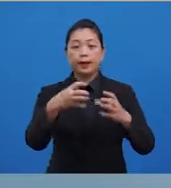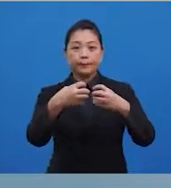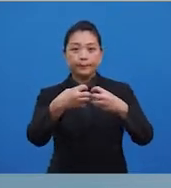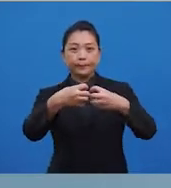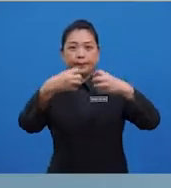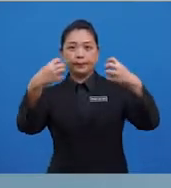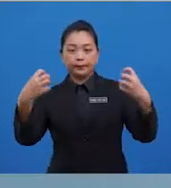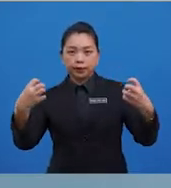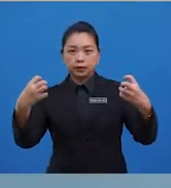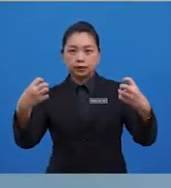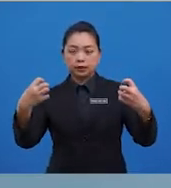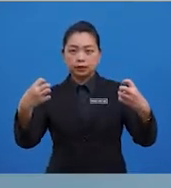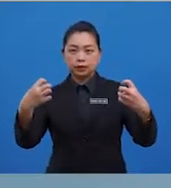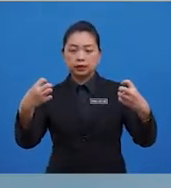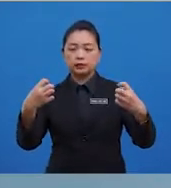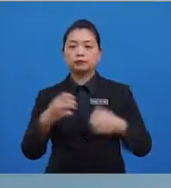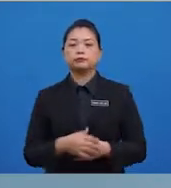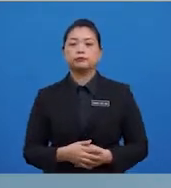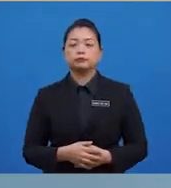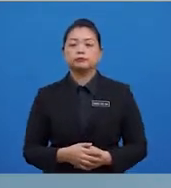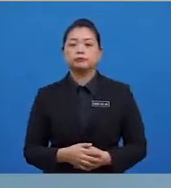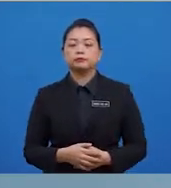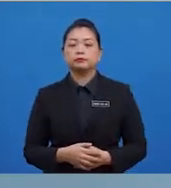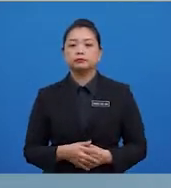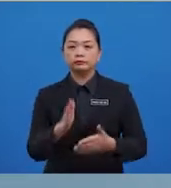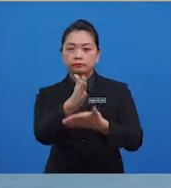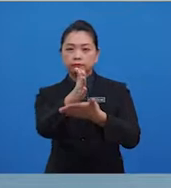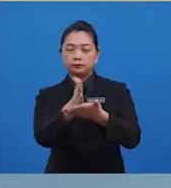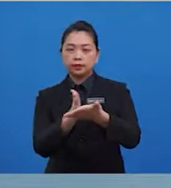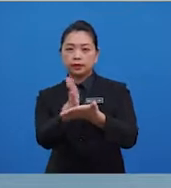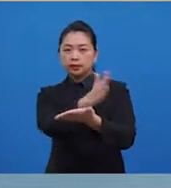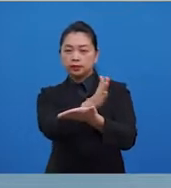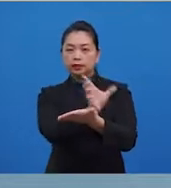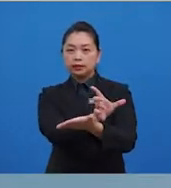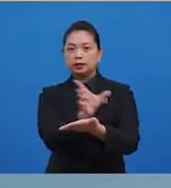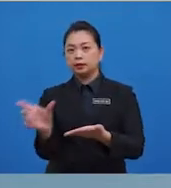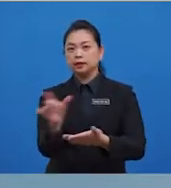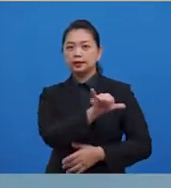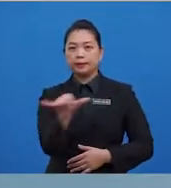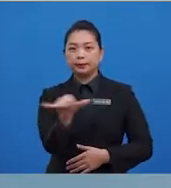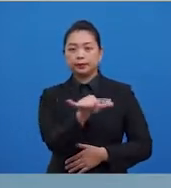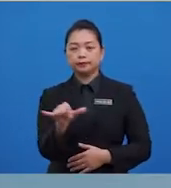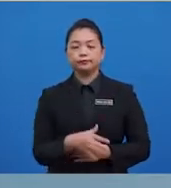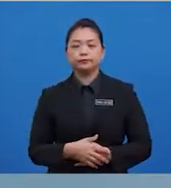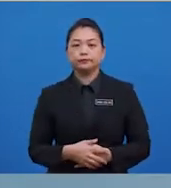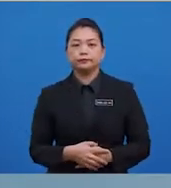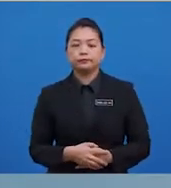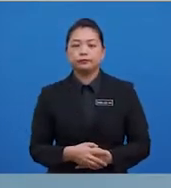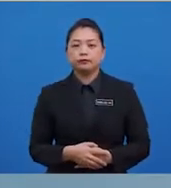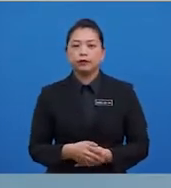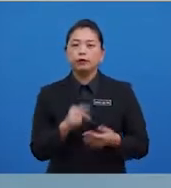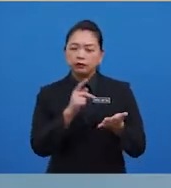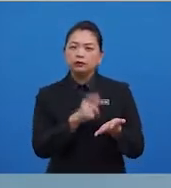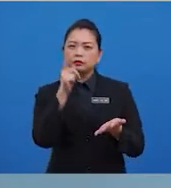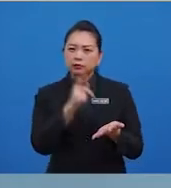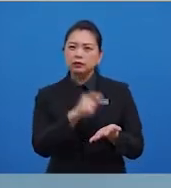set data kepada dua bahagian yang sama bilangan cerapannya. Ada kalanya median